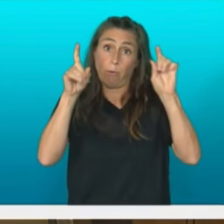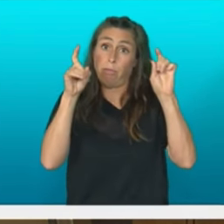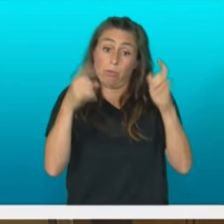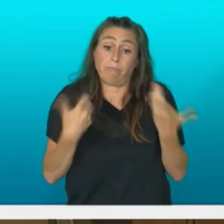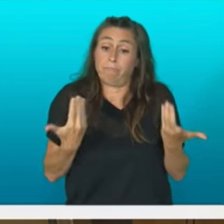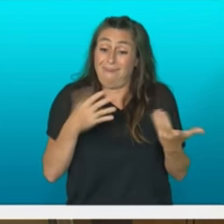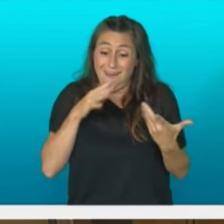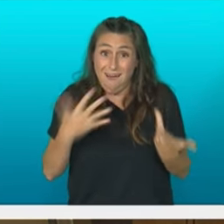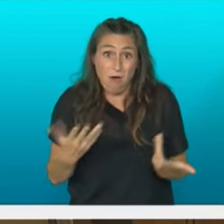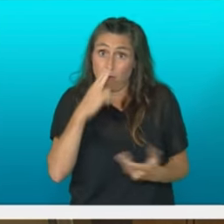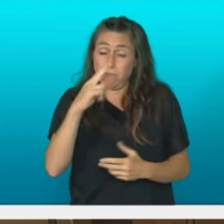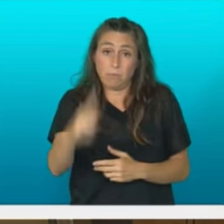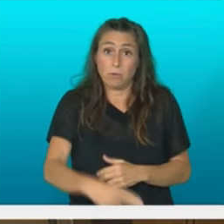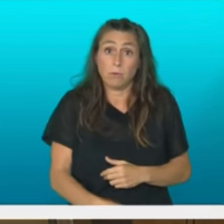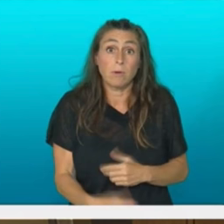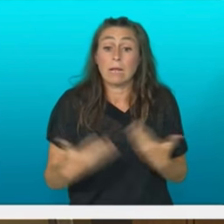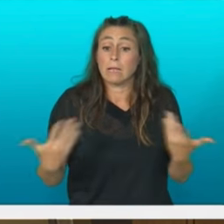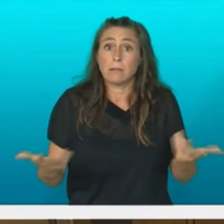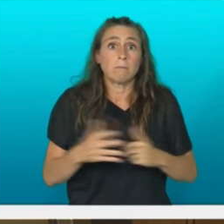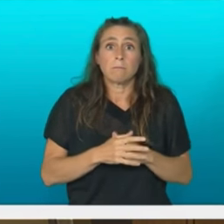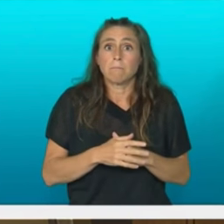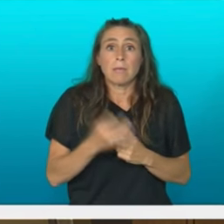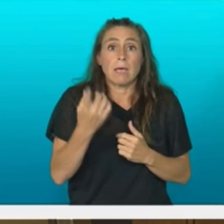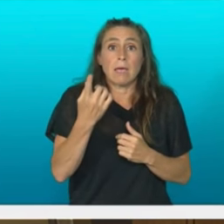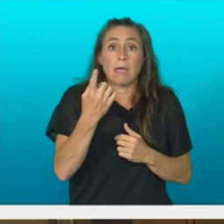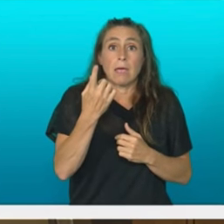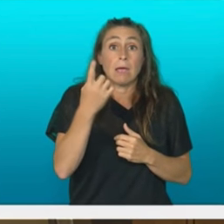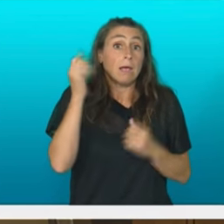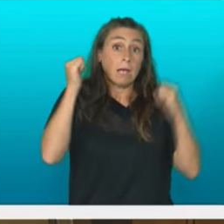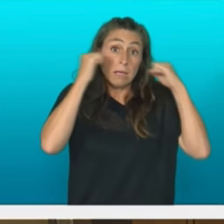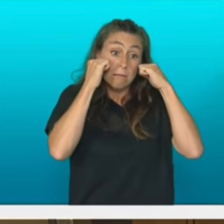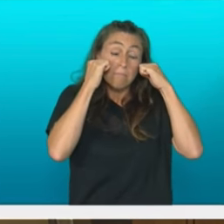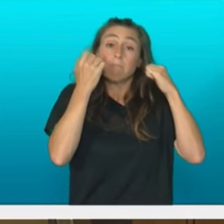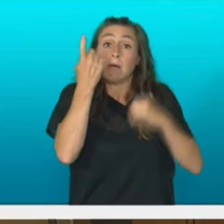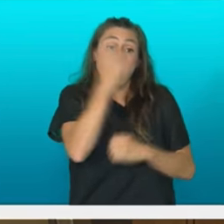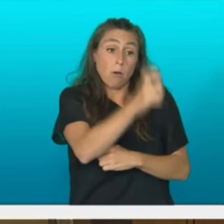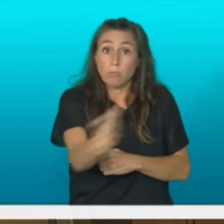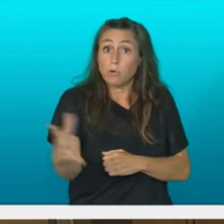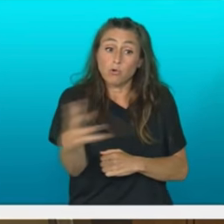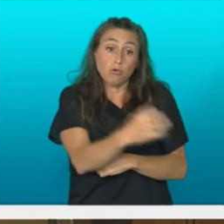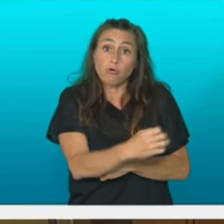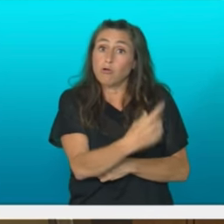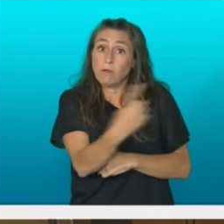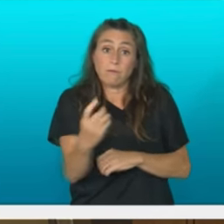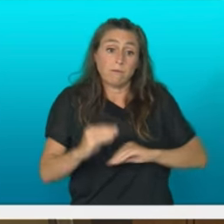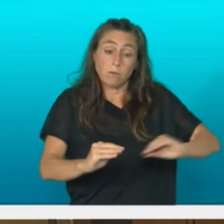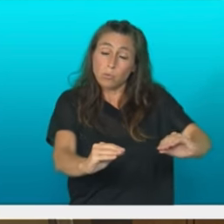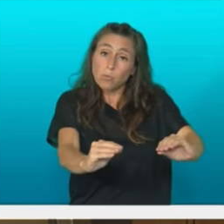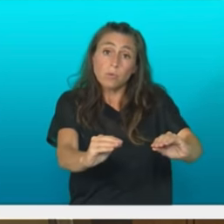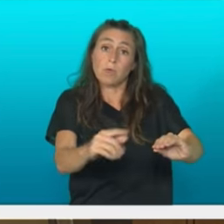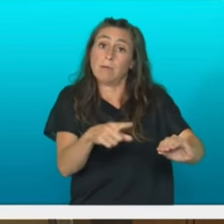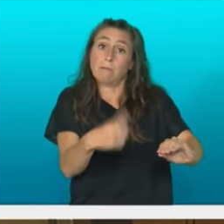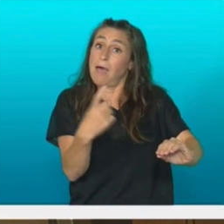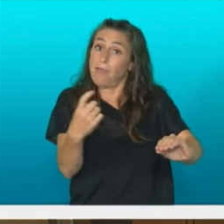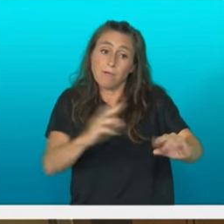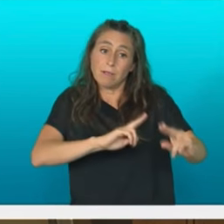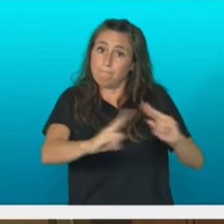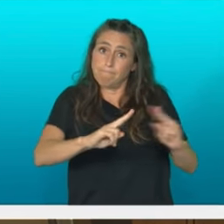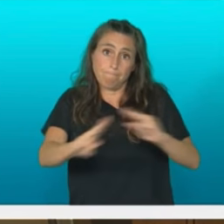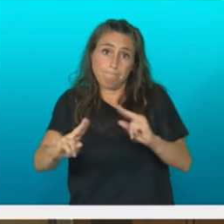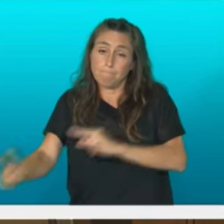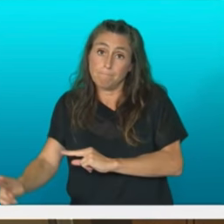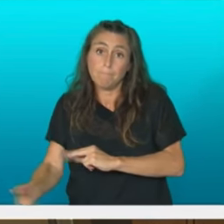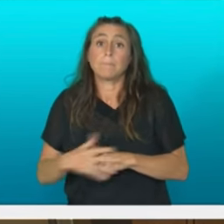erantzuteko eta ikasleen eziketa behar guztiak asetzeko jaiotza tasen berakadaz segregazio